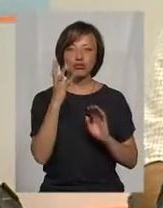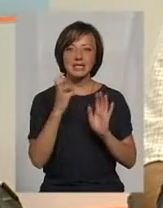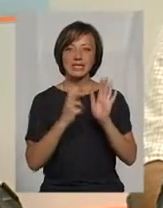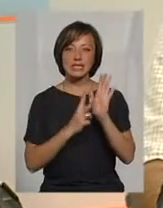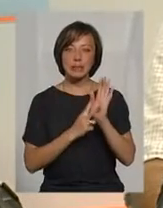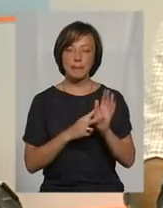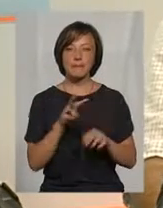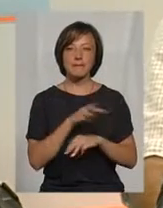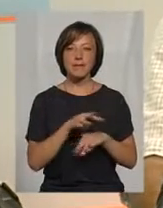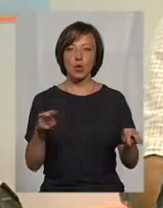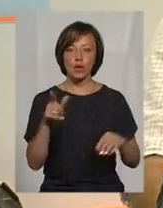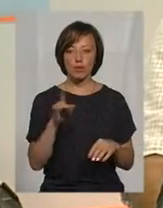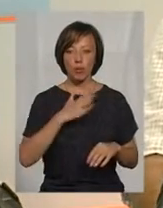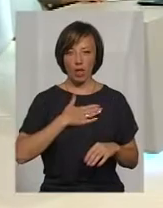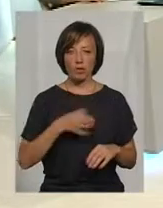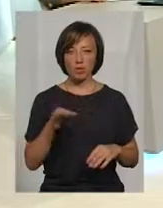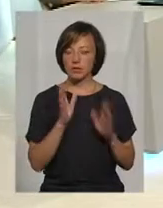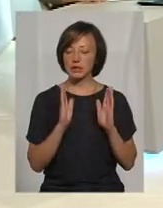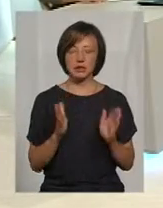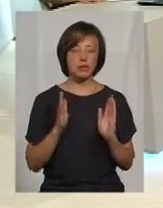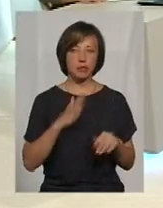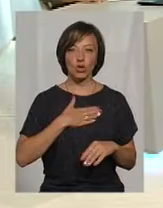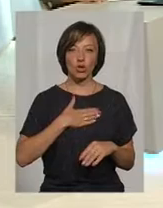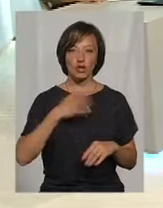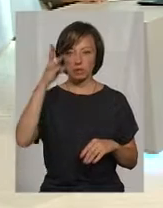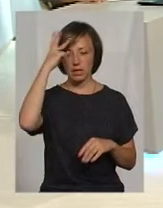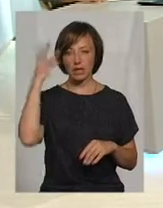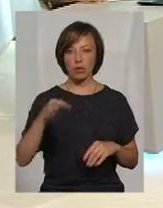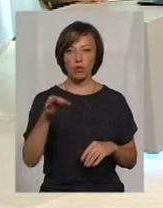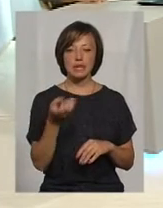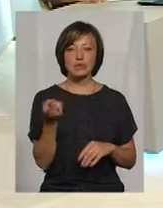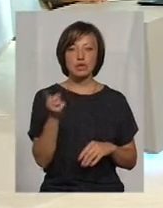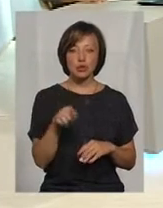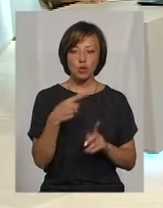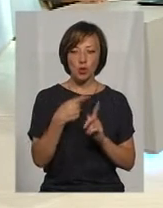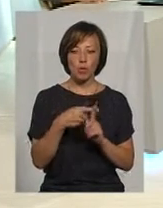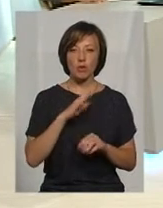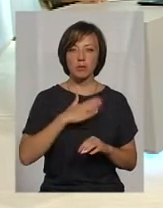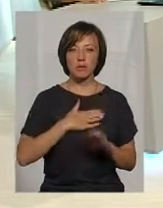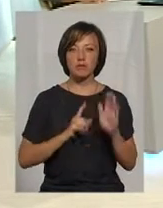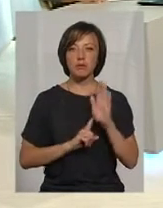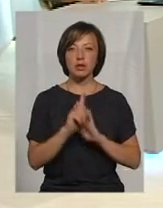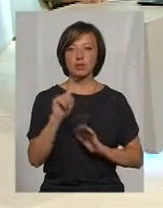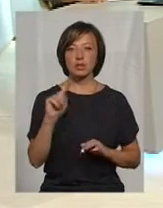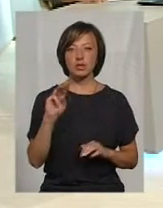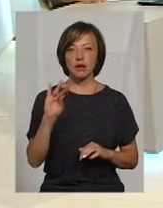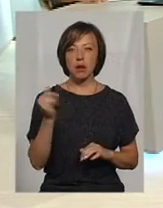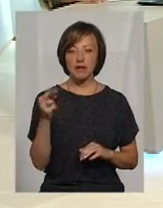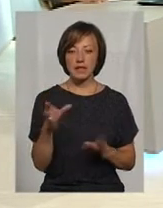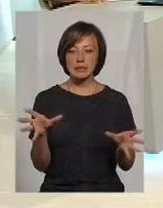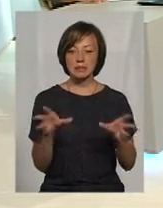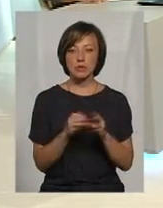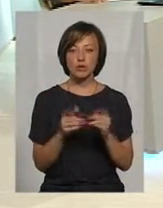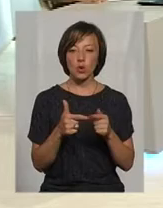гривень. Це лише по нашій області? Це тільки лише Хмельницька область. При цьому ми з 1 травня спільно з організаціями,